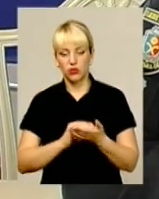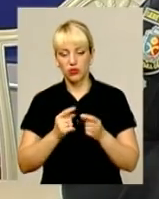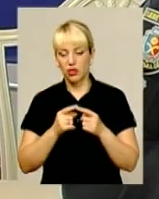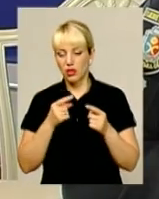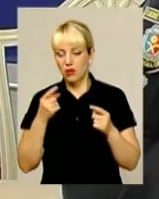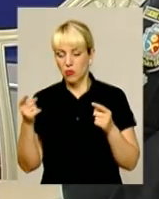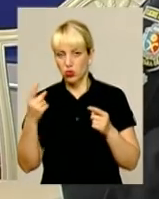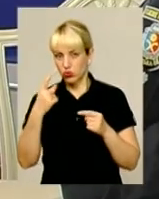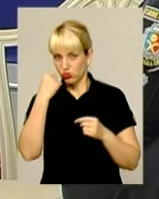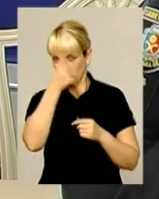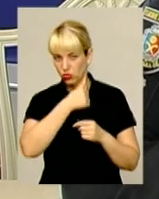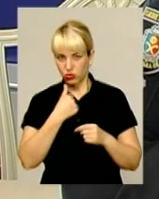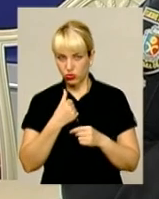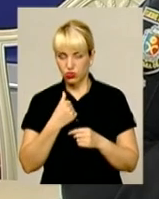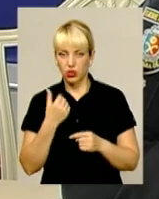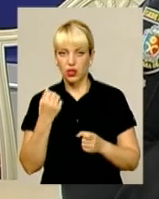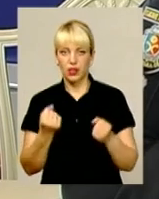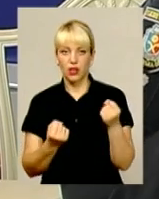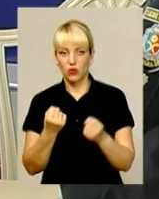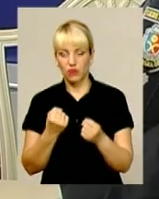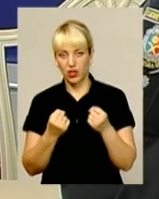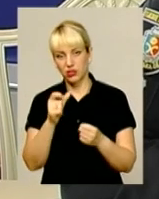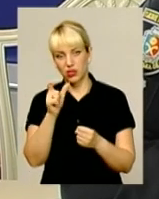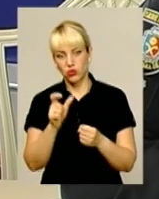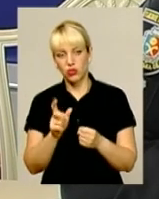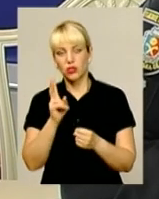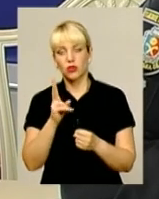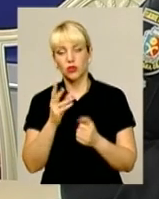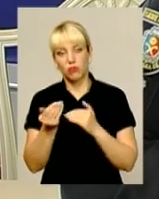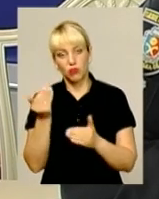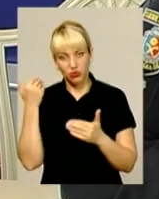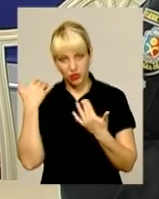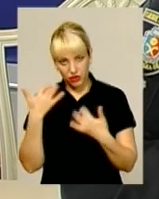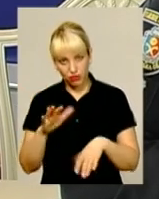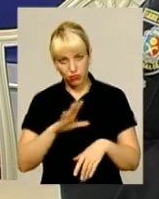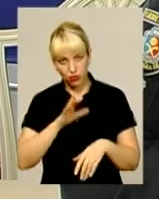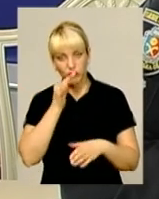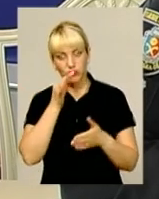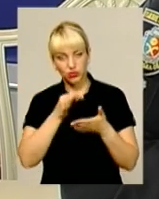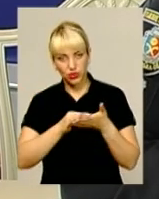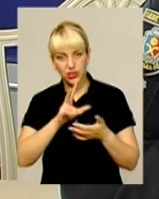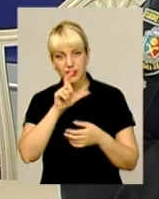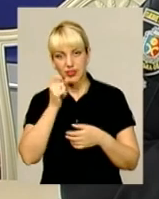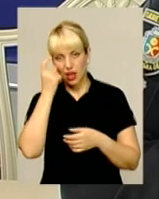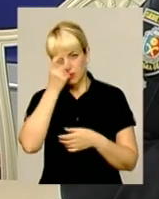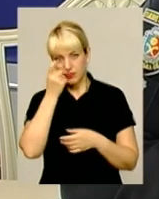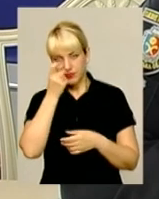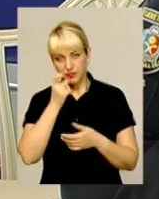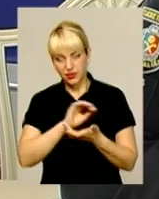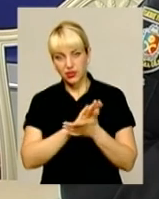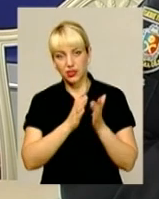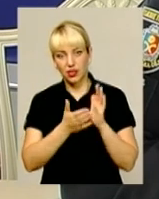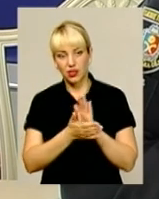керування правопорушником, який попередньо вже притягався цього року за керування в нетверезому стані.